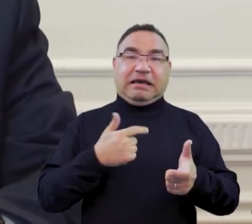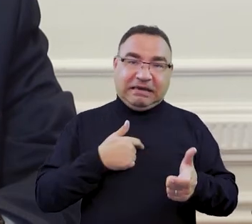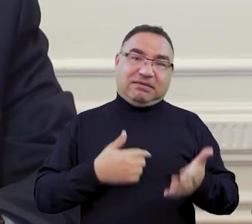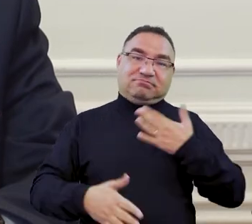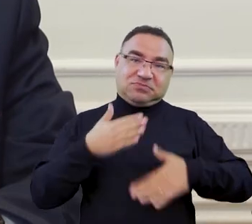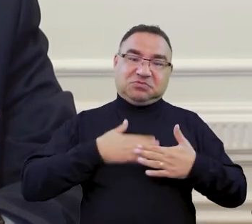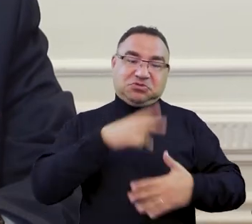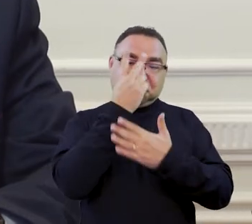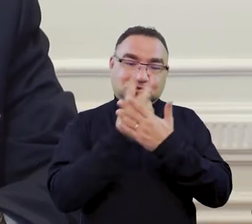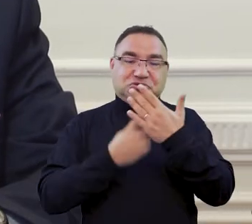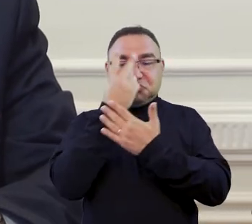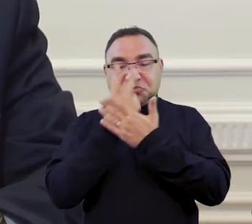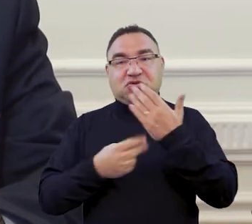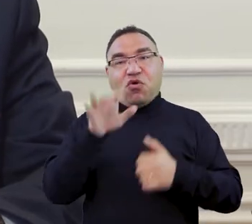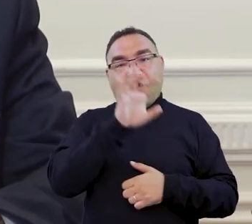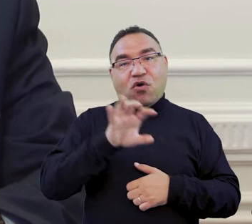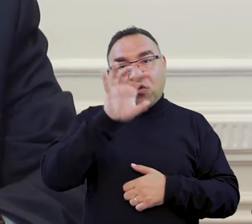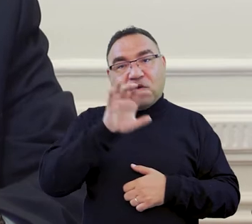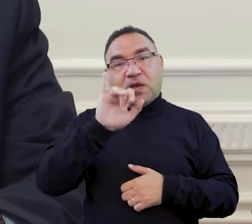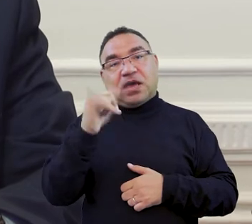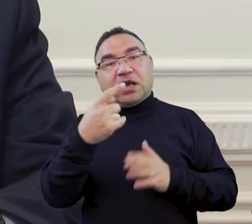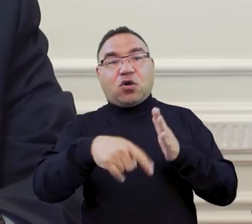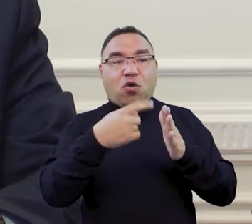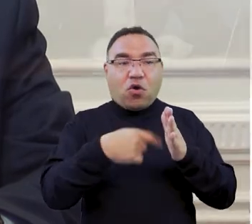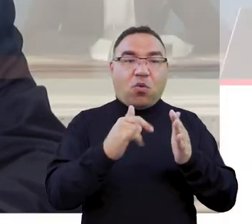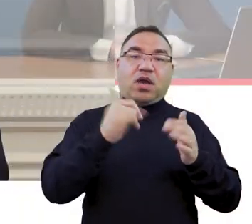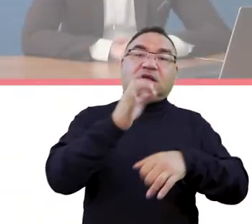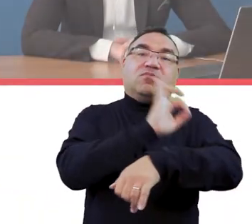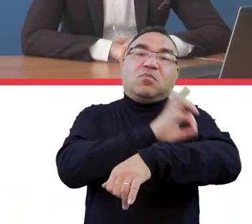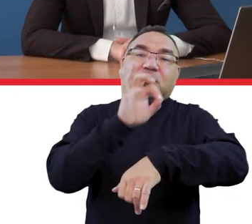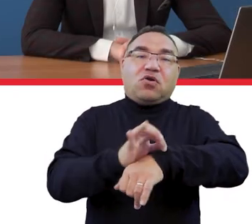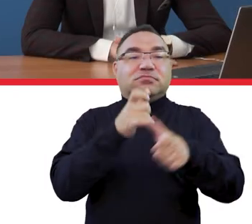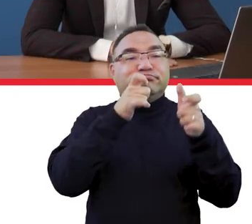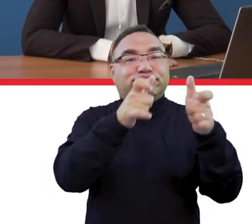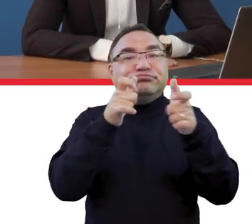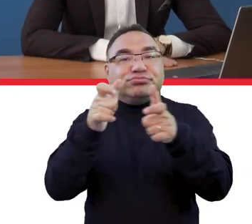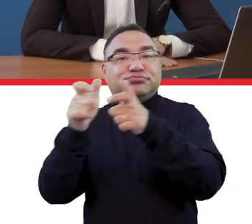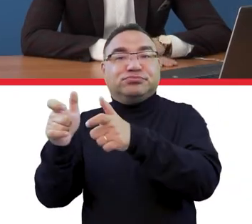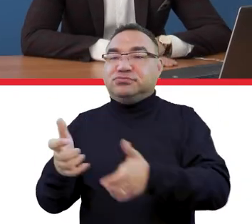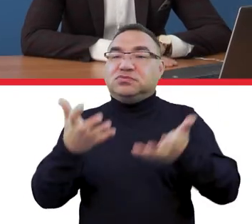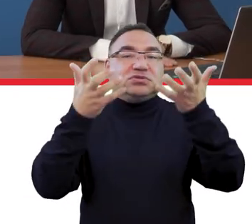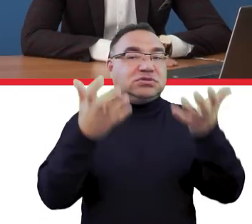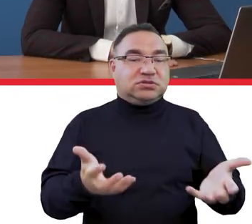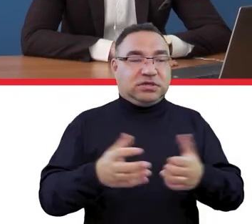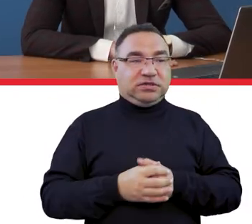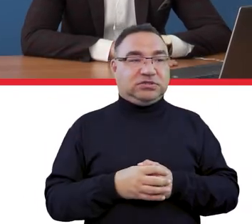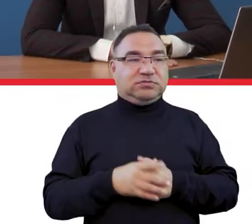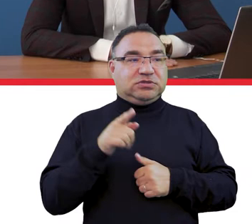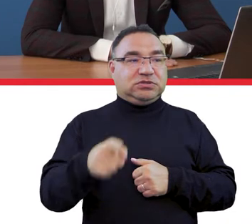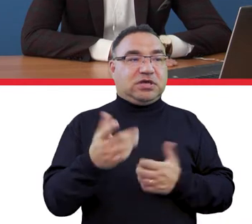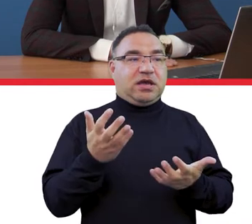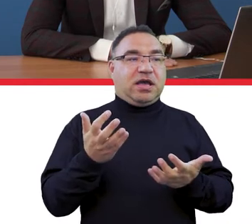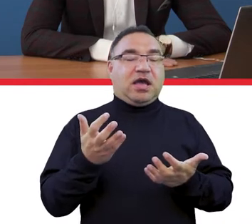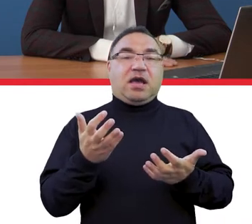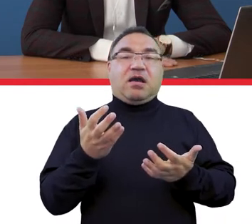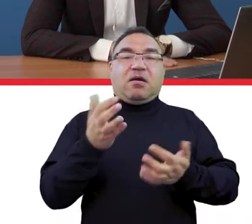radością będę czytał, oglądał jakie koła, z jakimi projektami się zgłaszają. Bo chodzi o to, żeby te